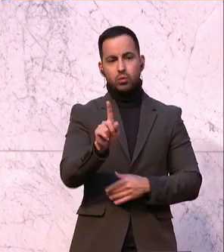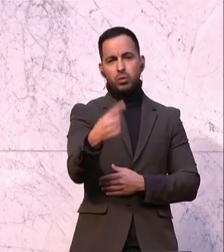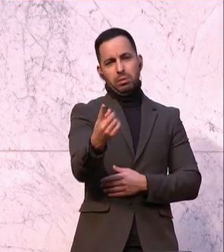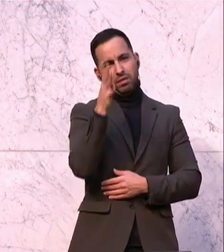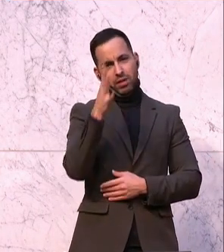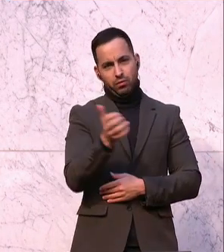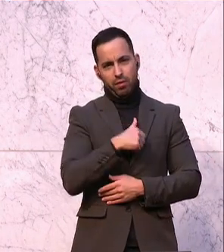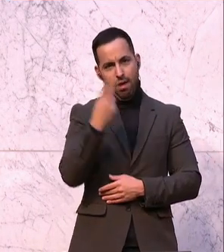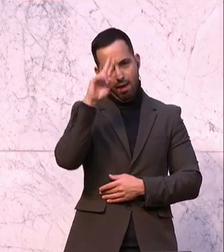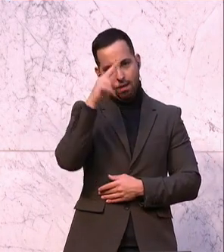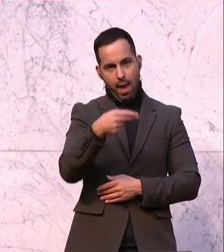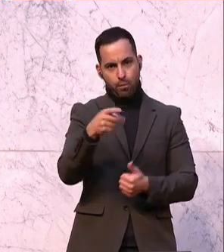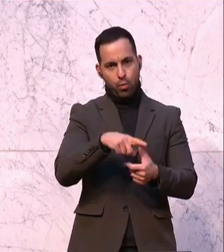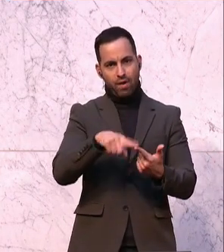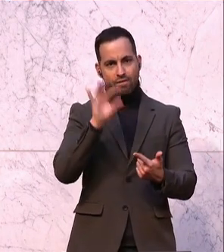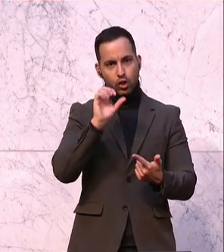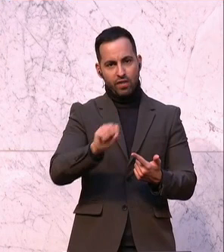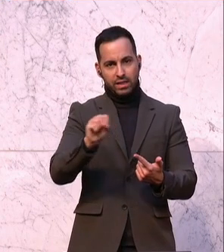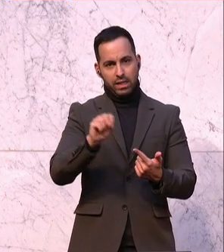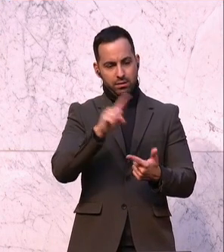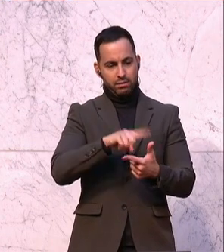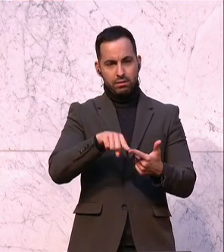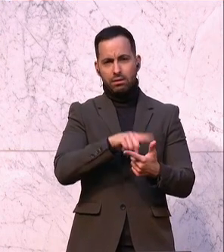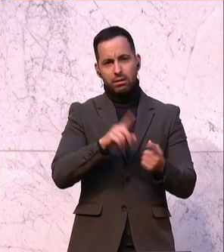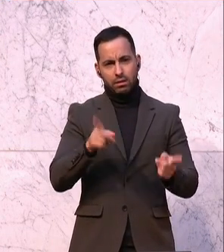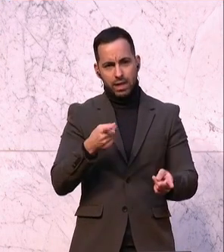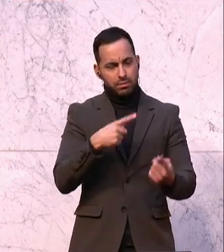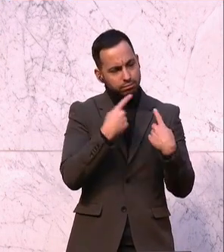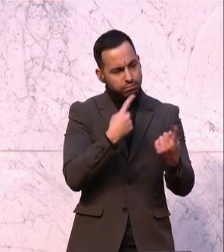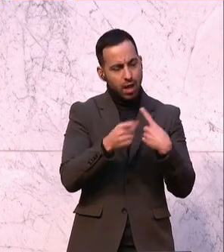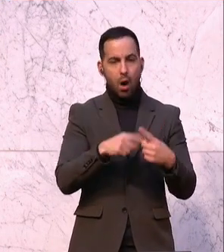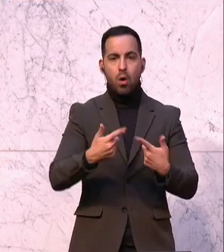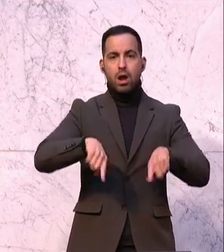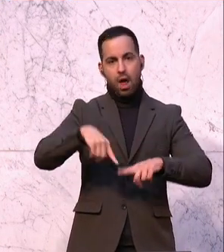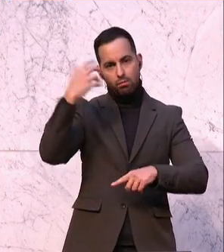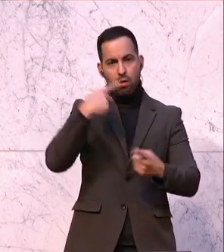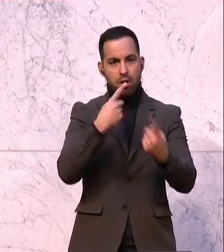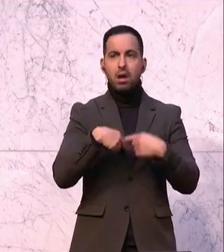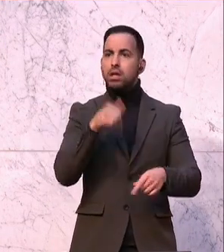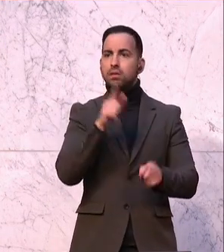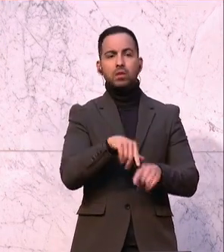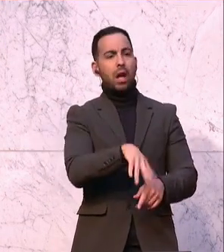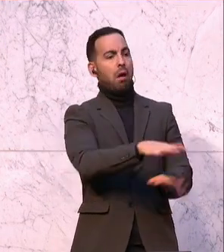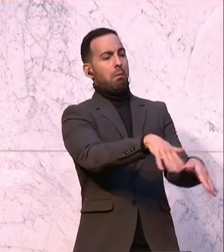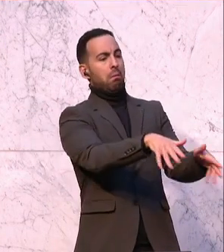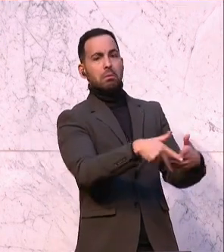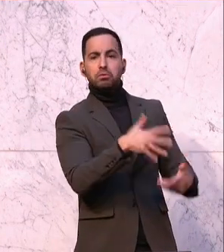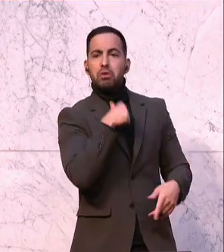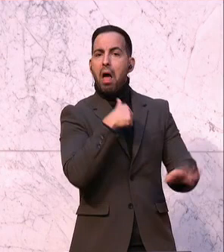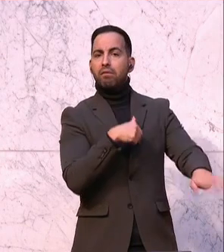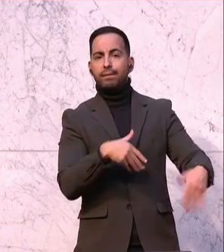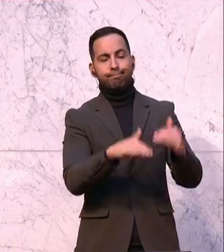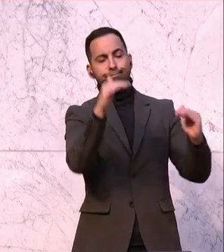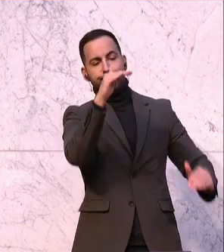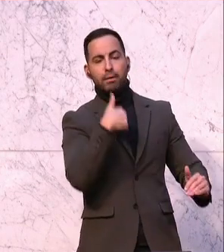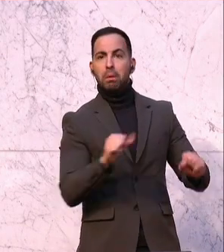sein, dich beim Herrn Heimbuchner, bei der Frau Schwarzeck sozusagen auch durchzusetzen und beim Herrn Landbauer nicht zu tun, als wären das Hascherland sozusagen, die nicht in der Lage sind,